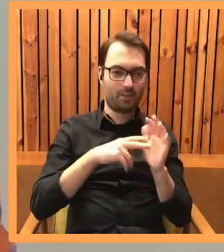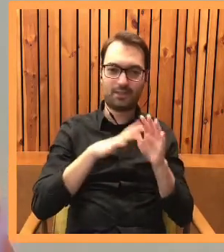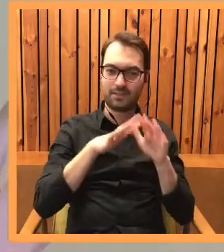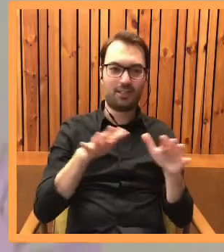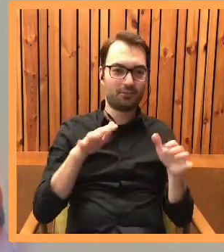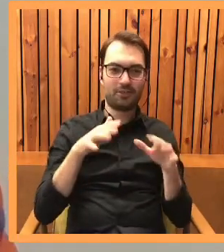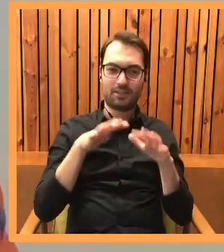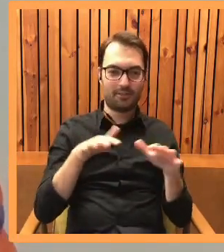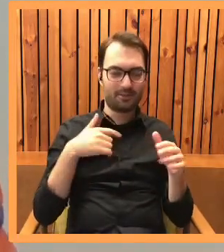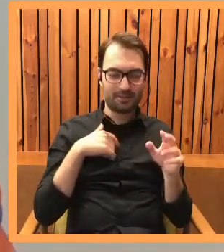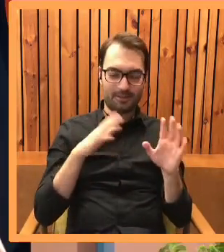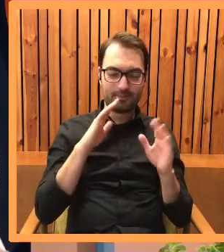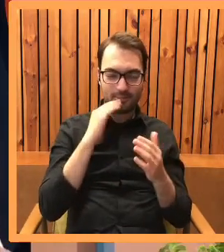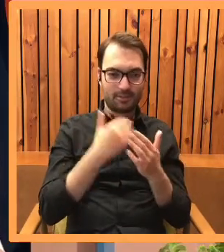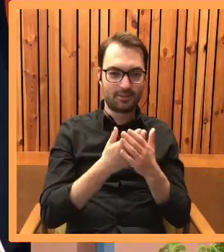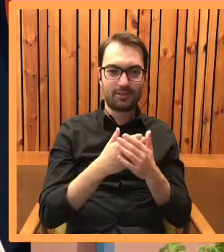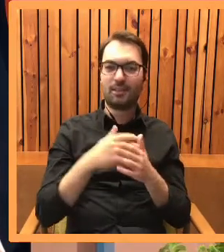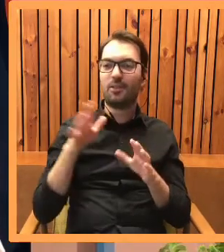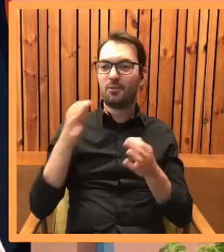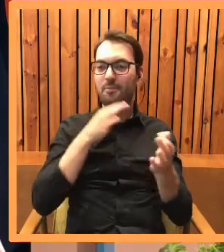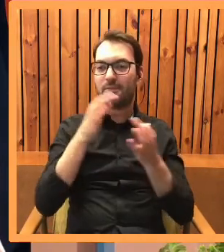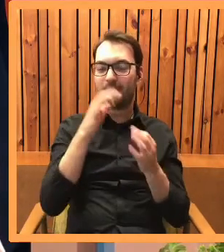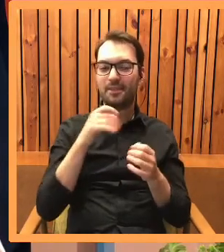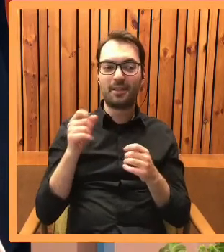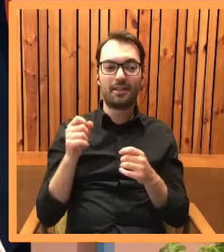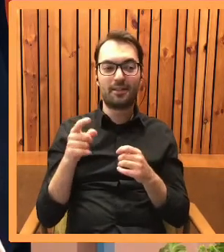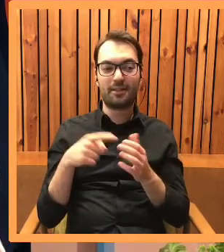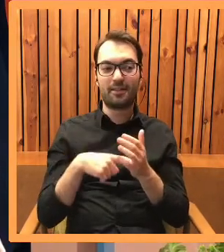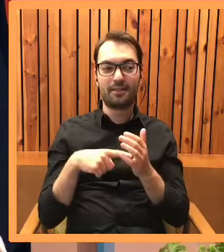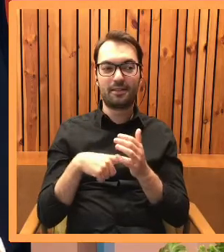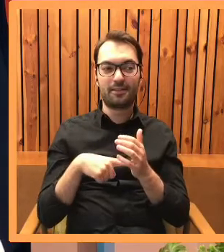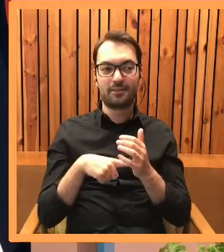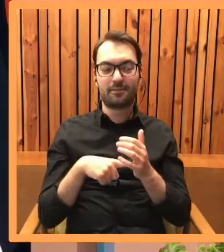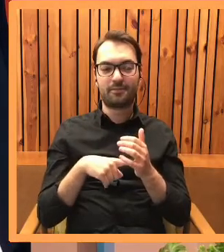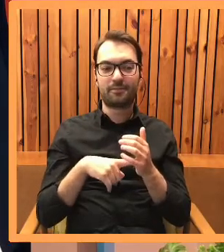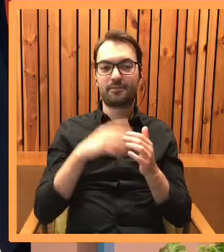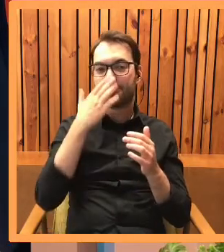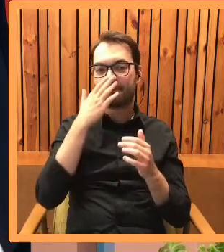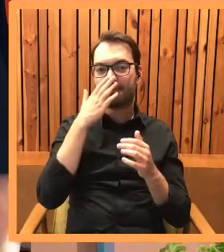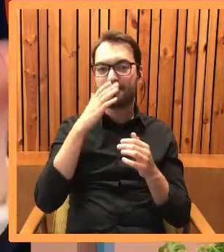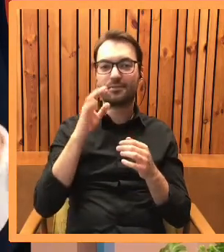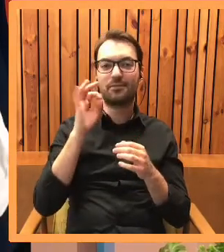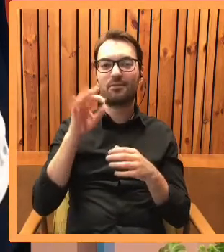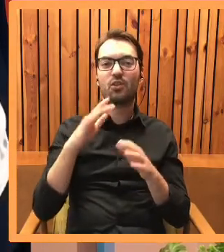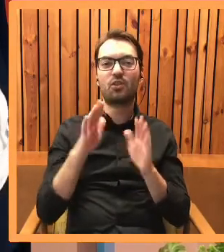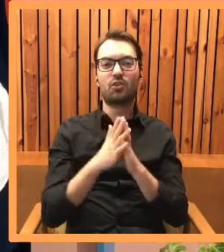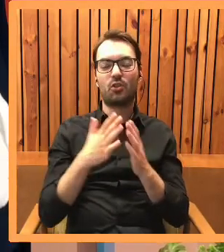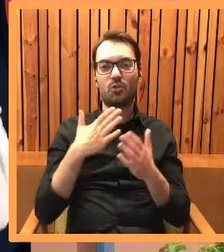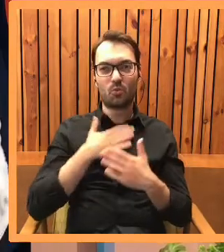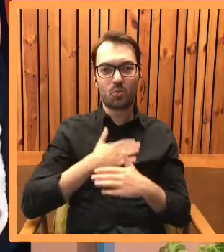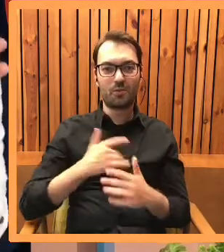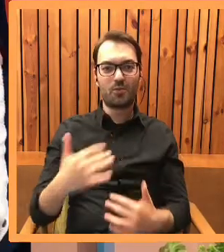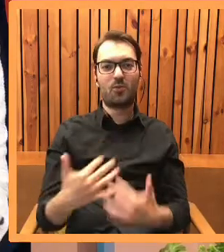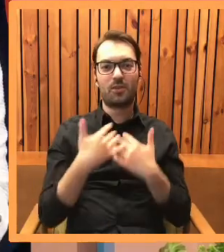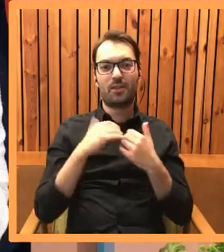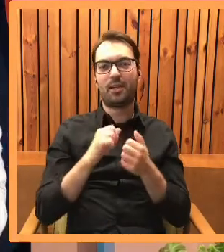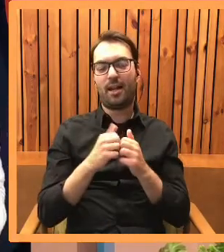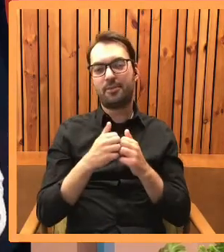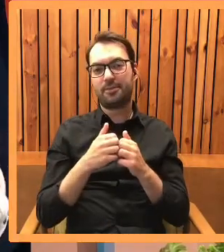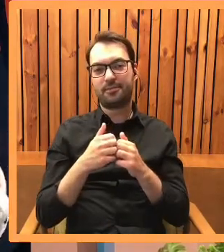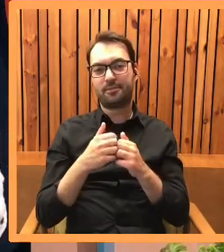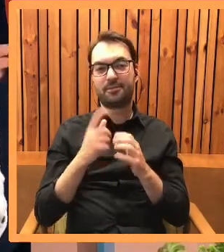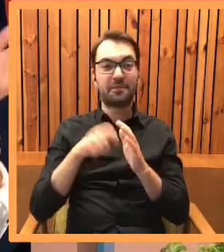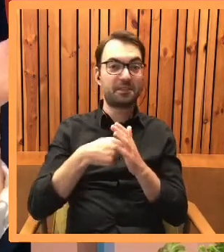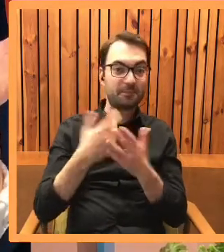winna. Padają kolejne pytania i jedno z nich dotyczy tego, jakie książki Cię inspirują, czy też na przykład do pisania też Cię